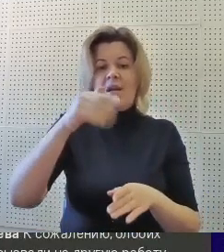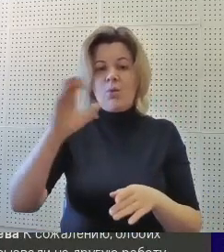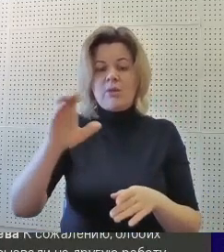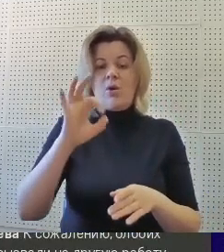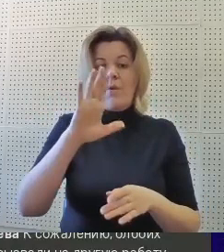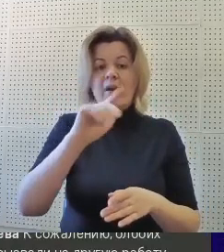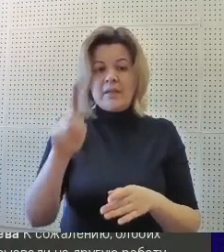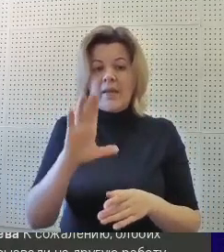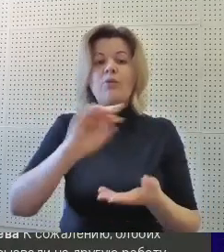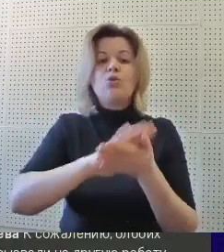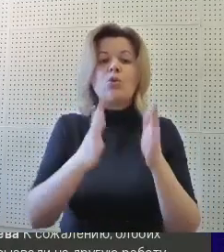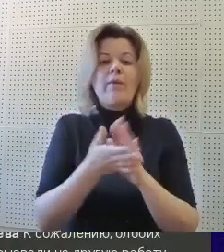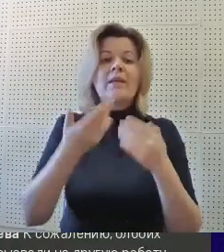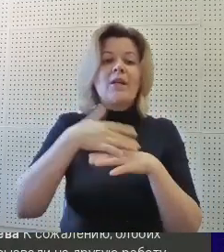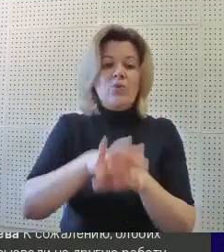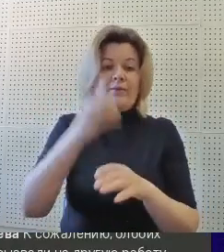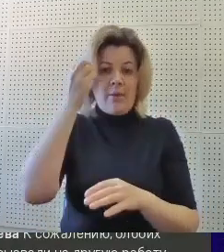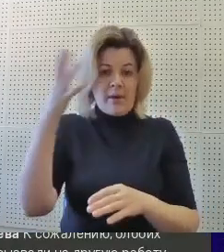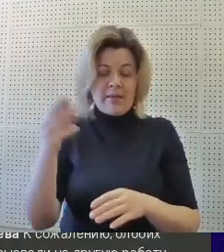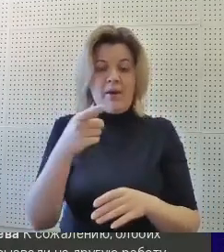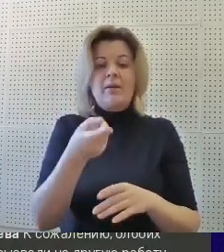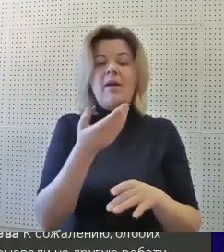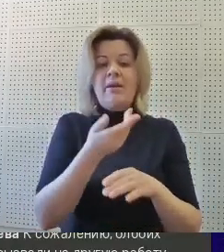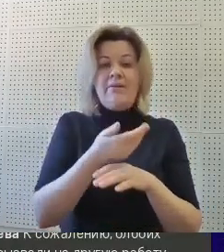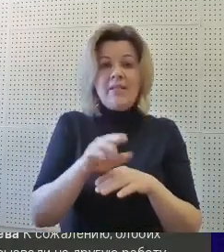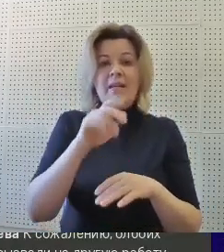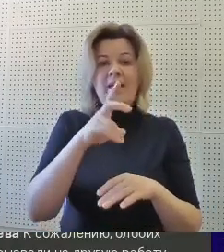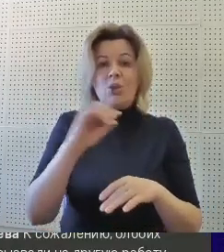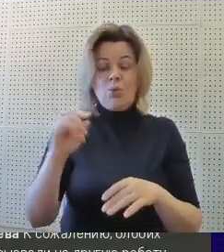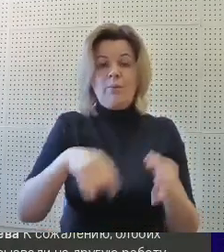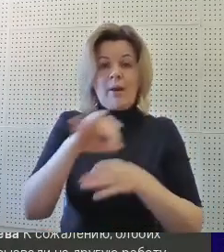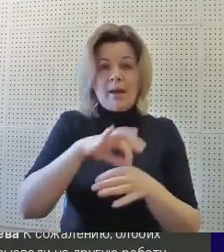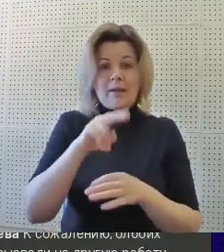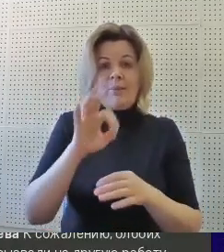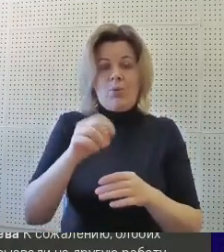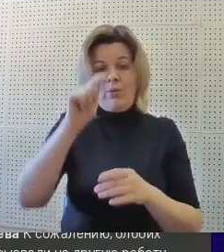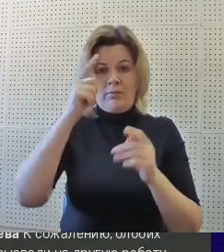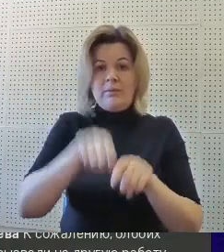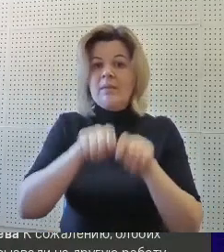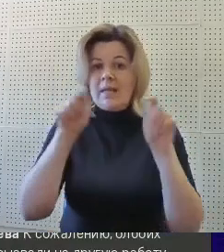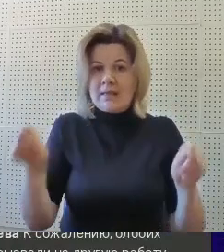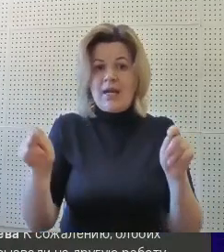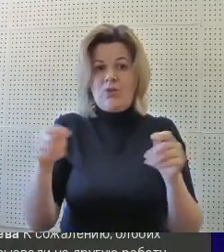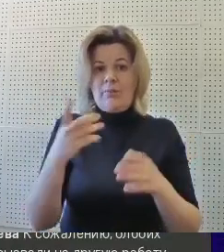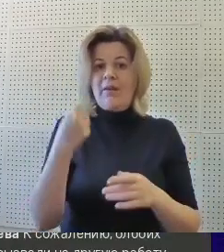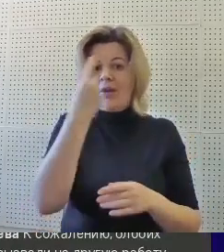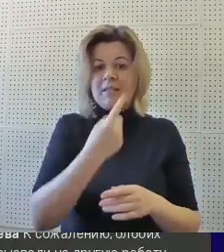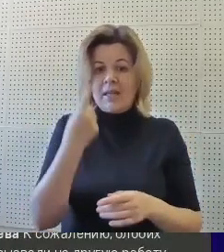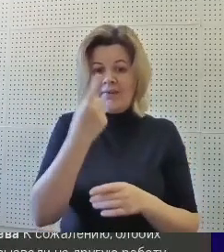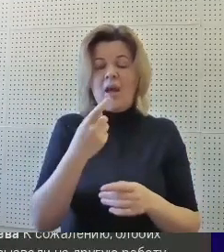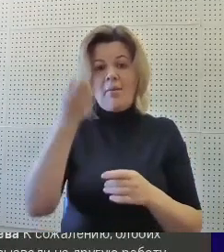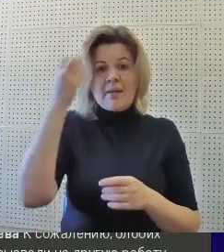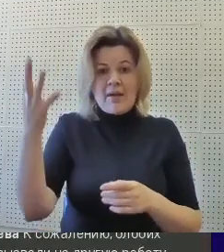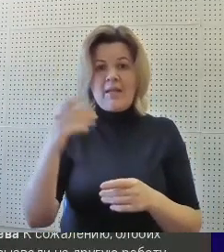ОВЗ в условиях инклюзивного образования». Выделили линию проекта по созданию персонифицированной